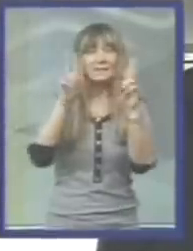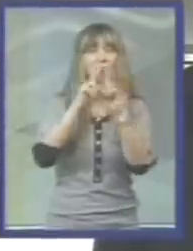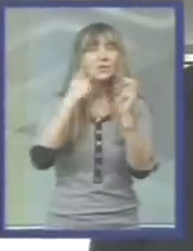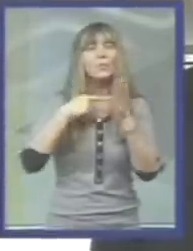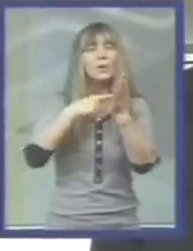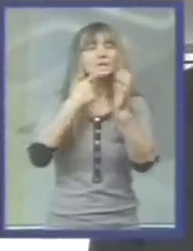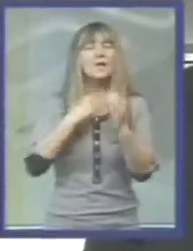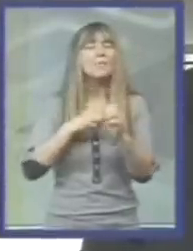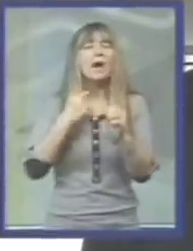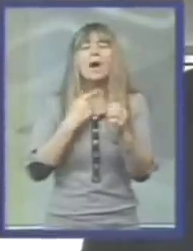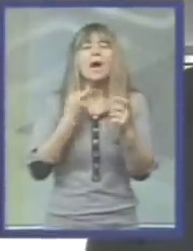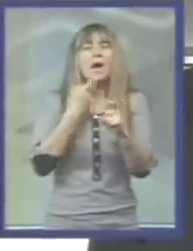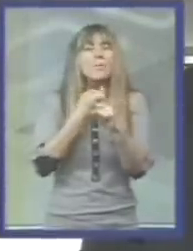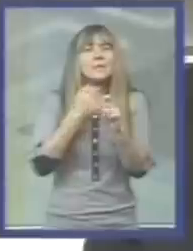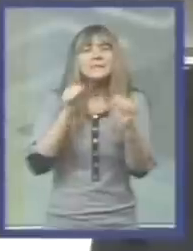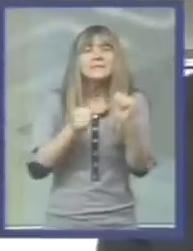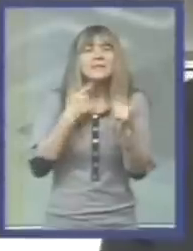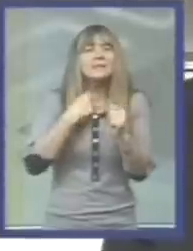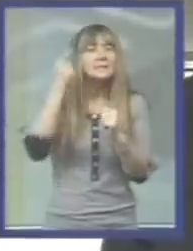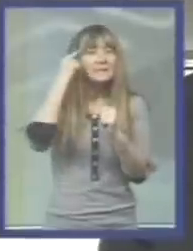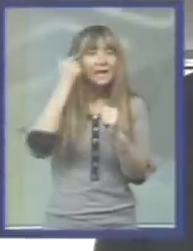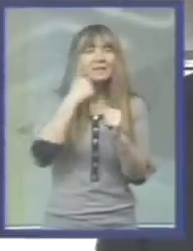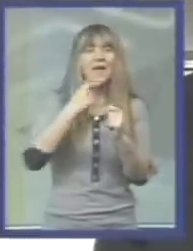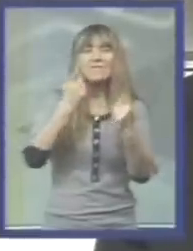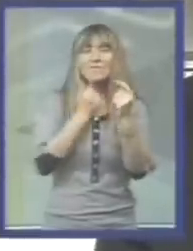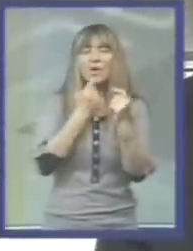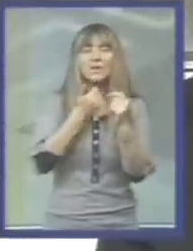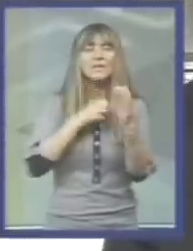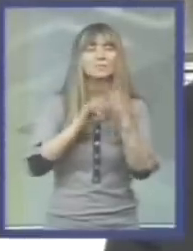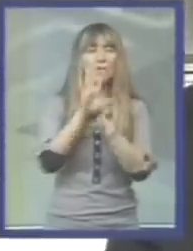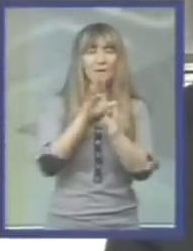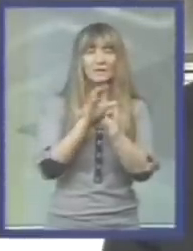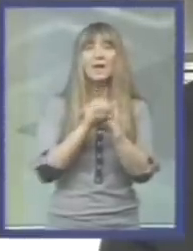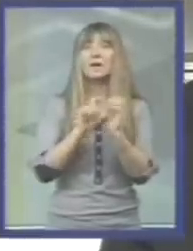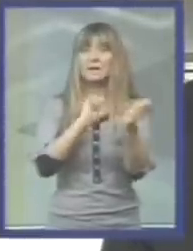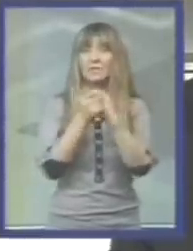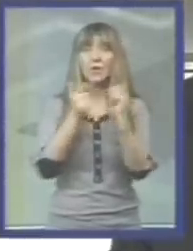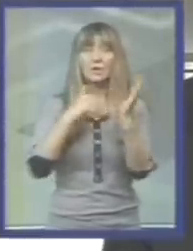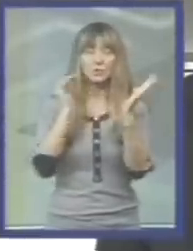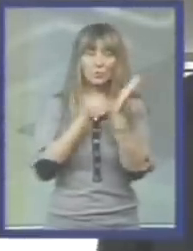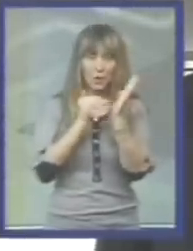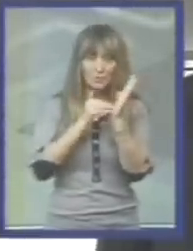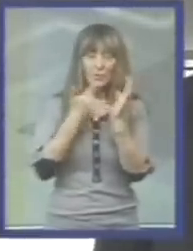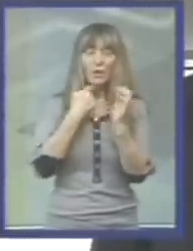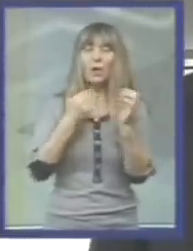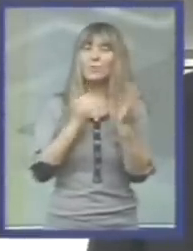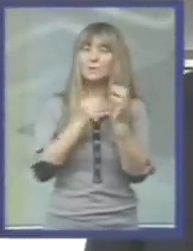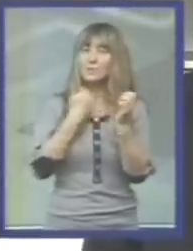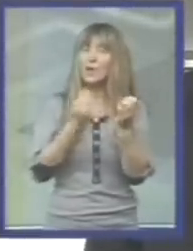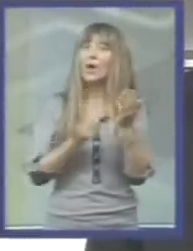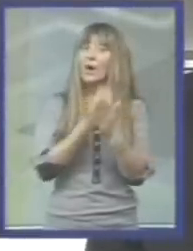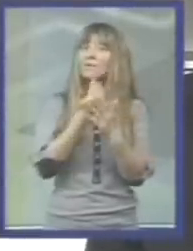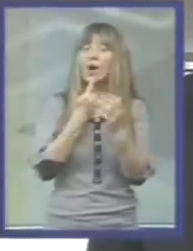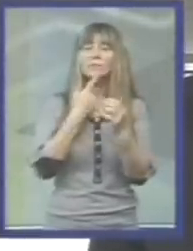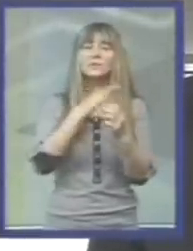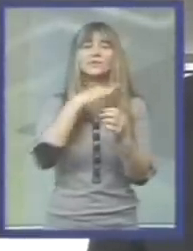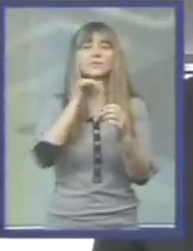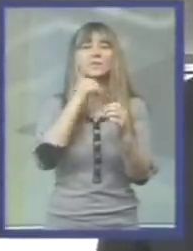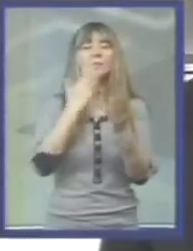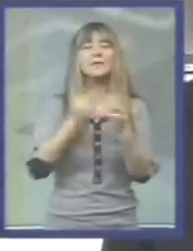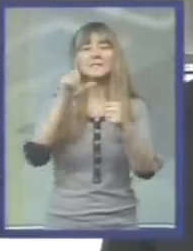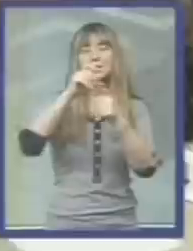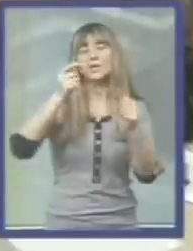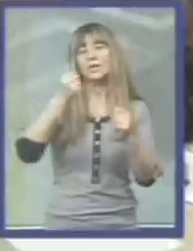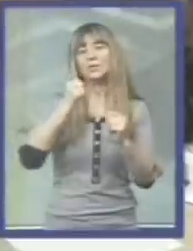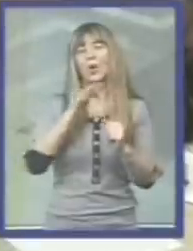da nema ni kapacitet, ni znanja, ni volje da sprovede reforme koje su nam potrebne. Znači potrebna je nova opcija, dosta je bilo, Saš